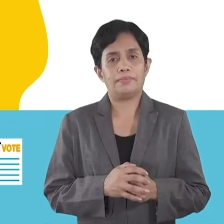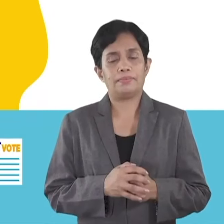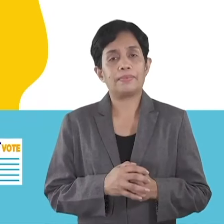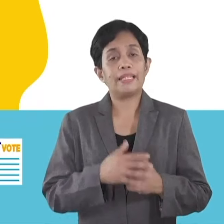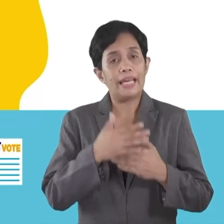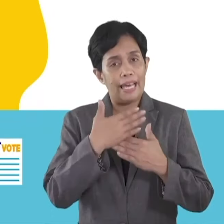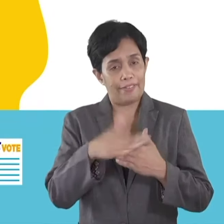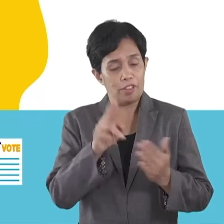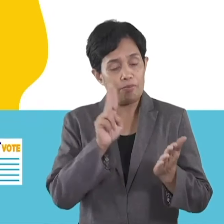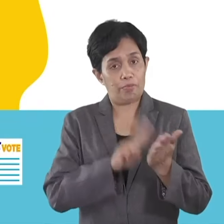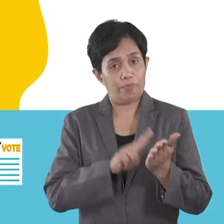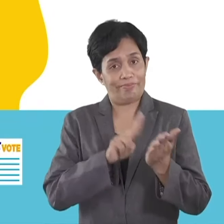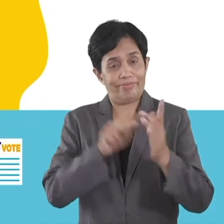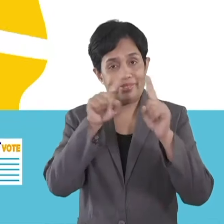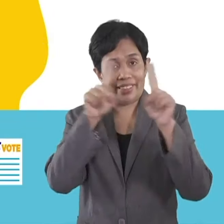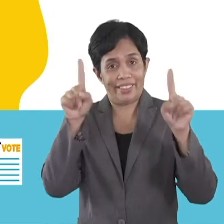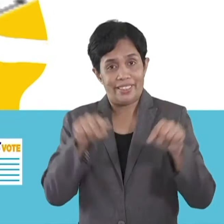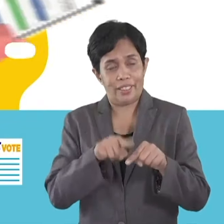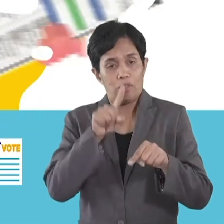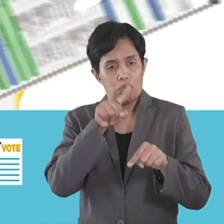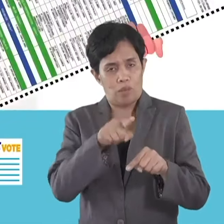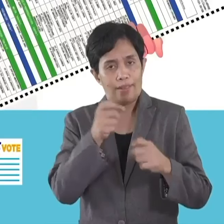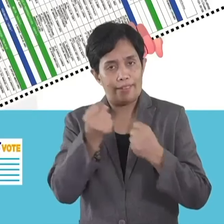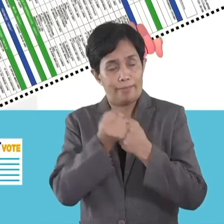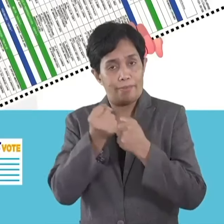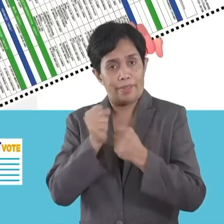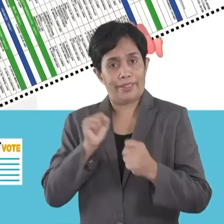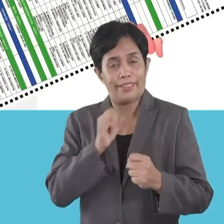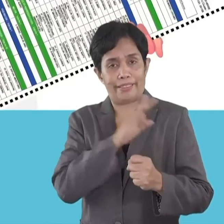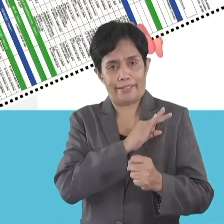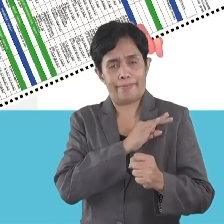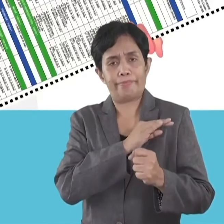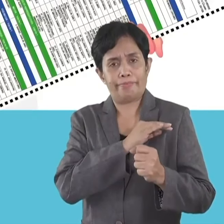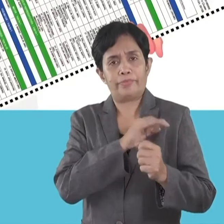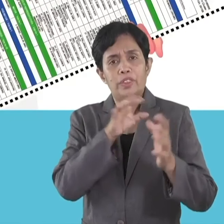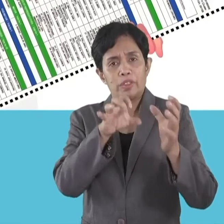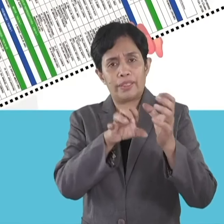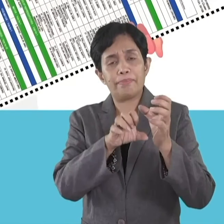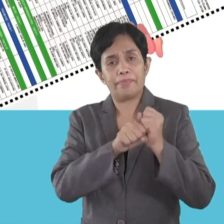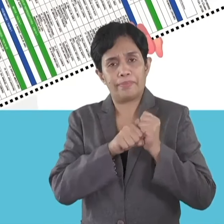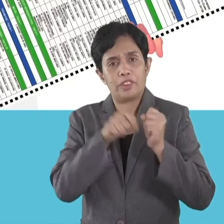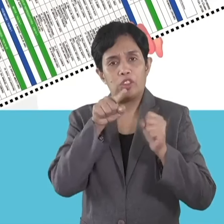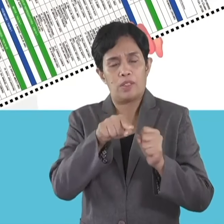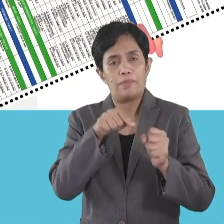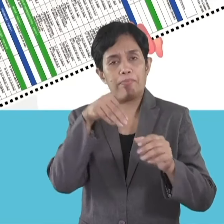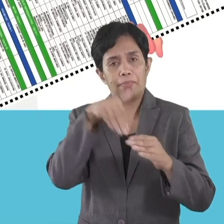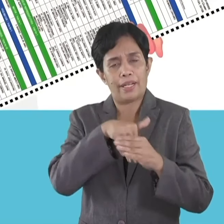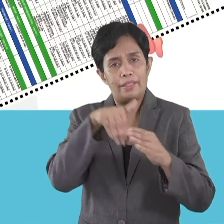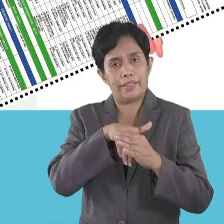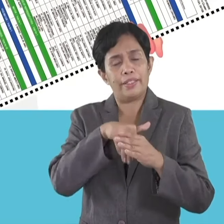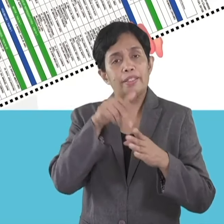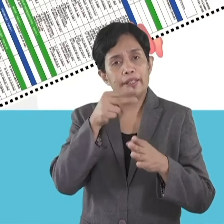pirma sa form, usa sa support staff ang mukuha sa imong balota. Timani nga mahimo kini